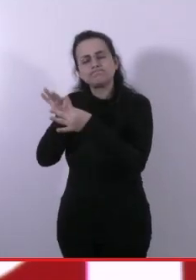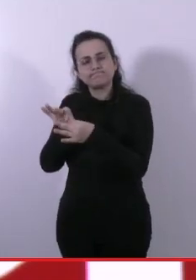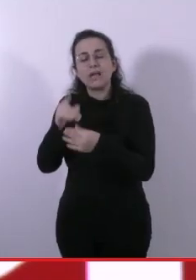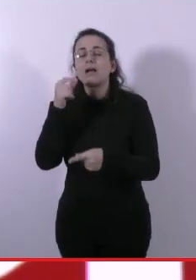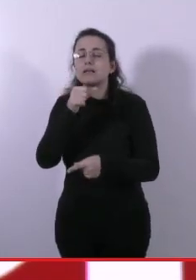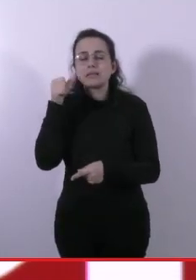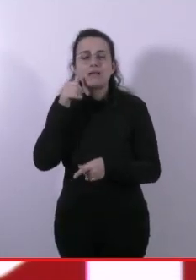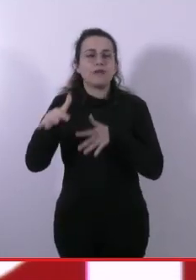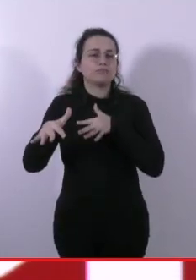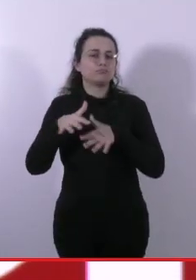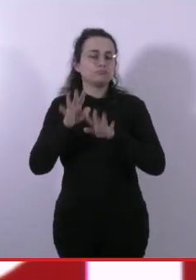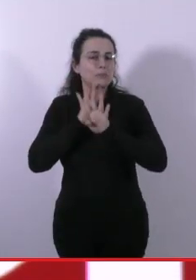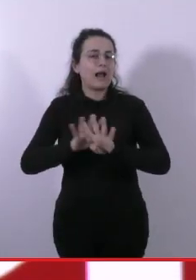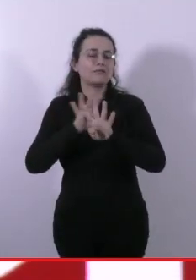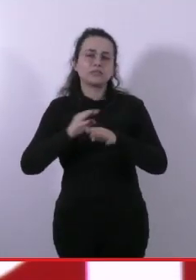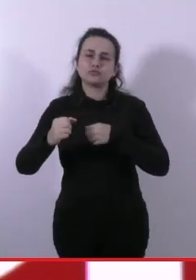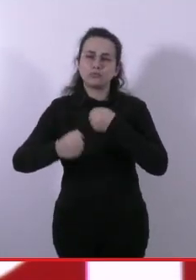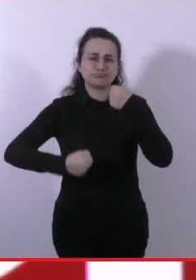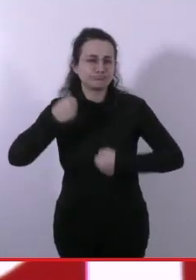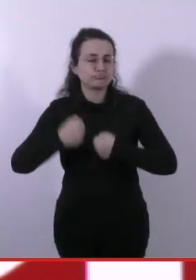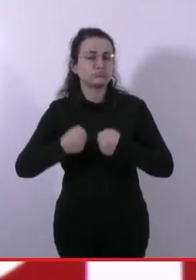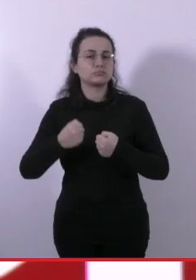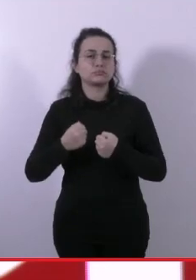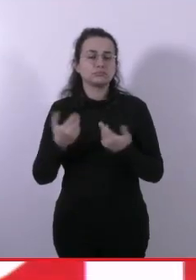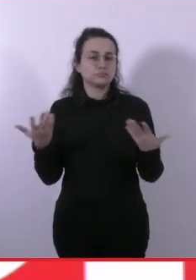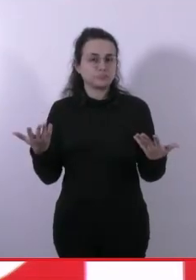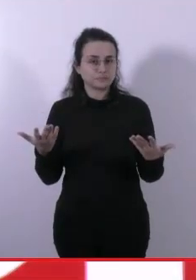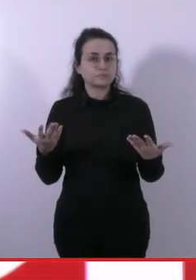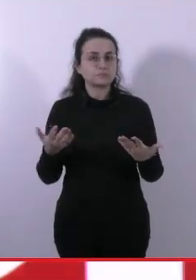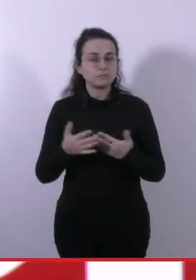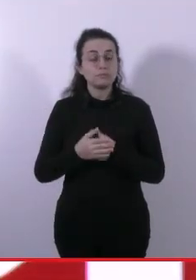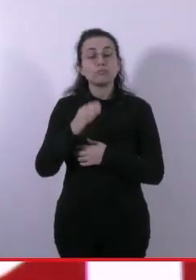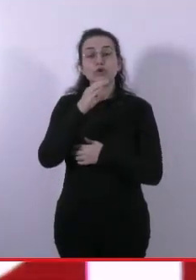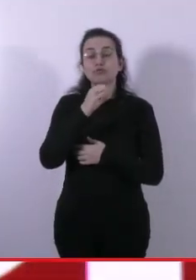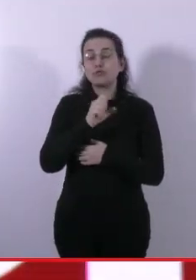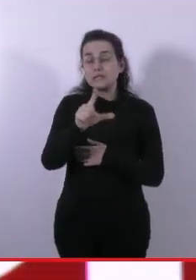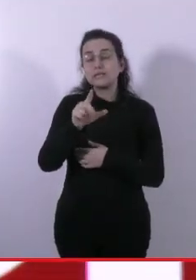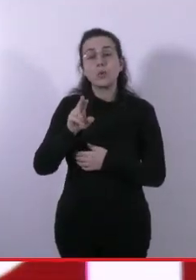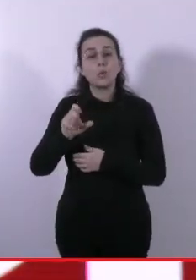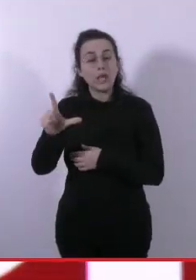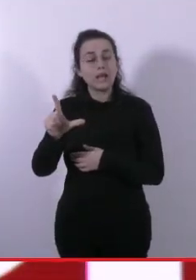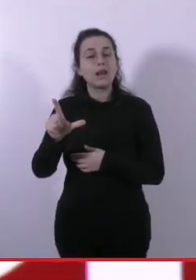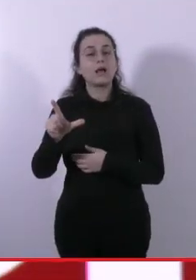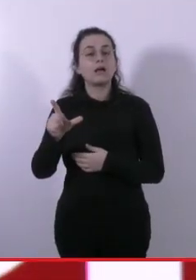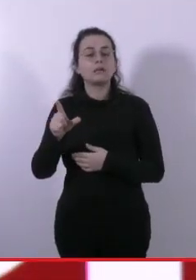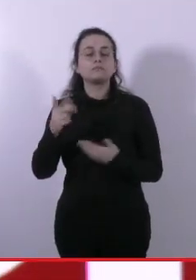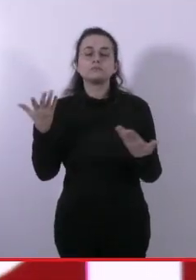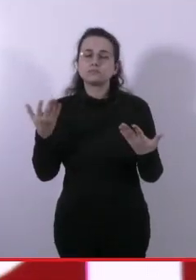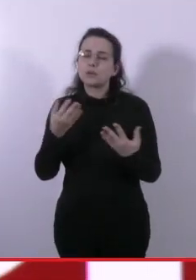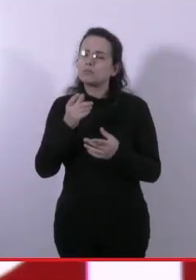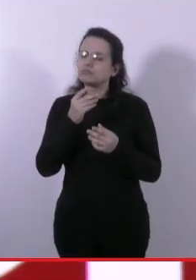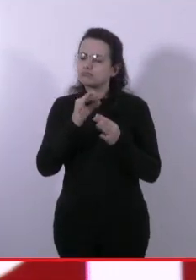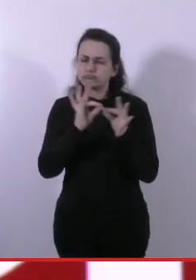contento di quello che ho sentito dire da ieri da segretari federali di Cisleville, perché mi sembrano parole importanti.